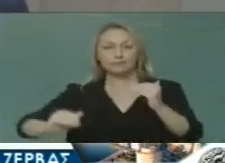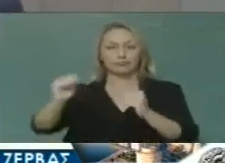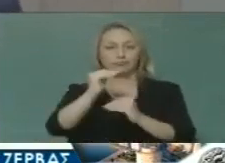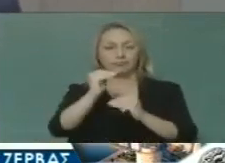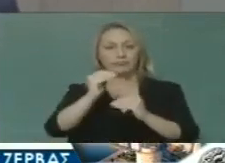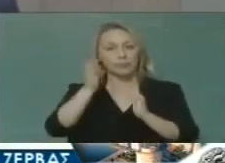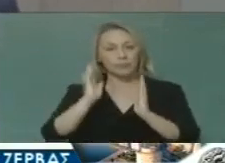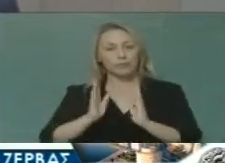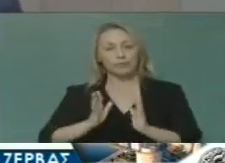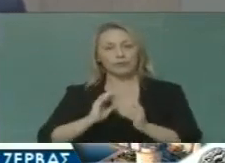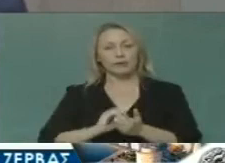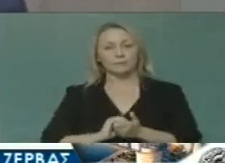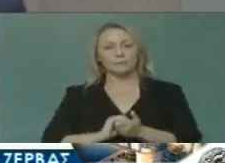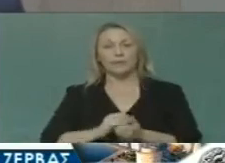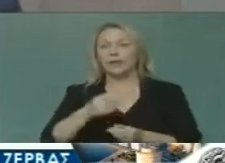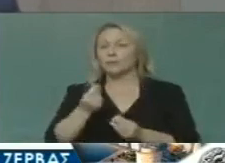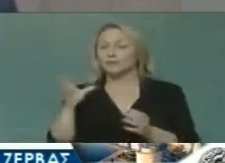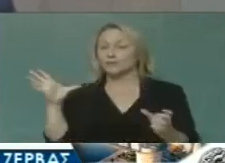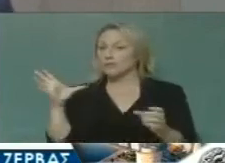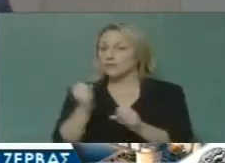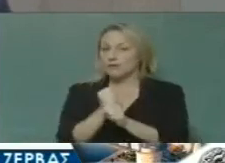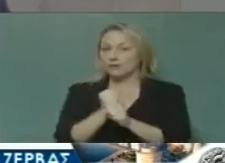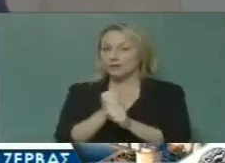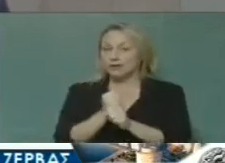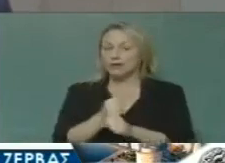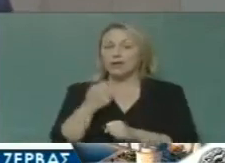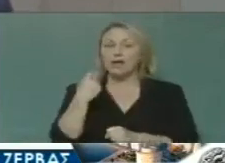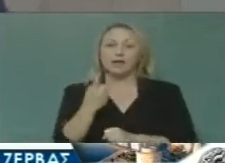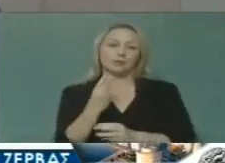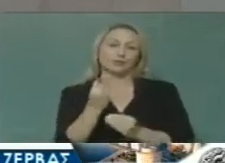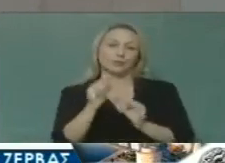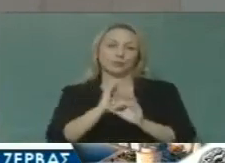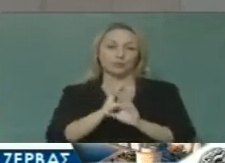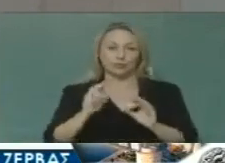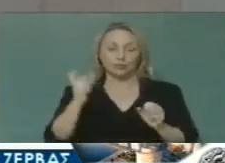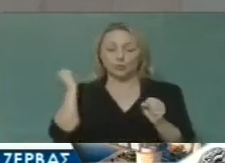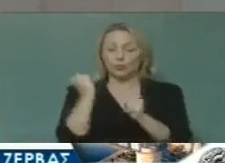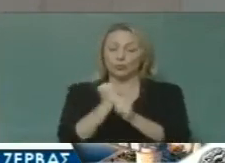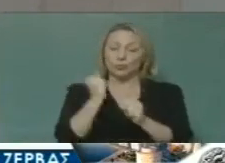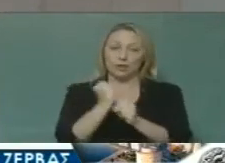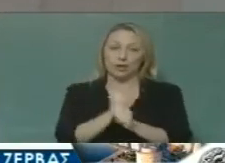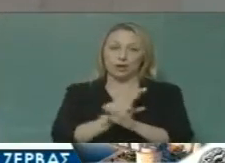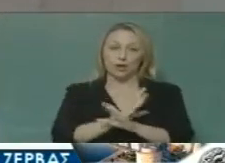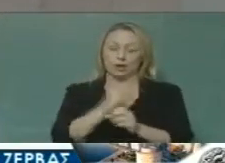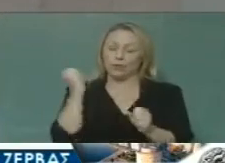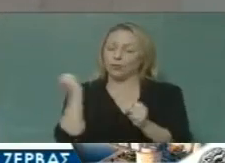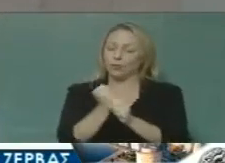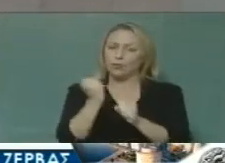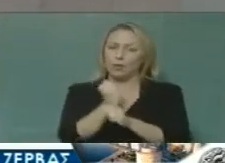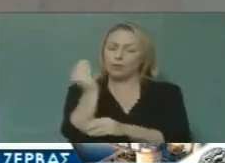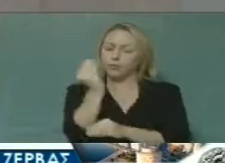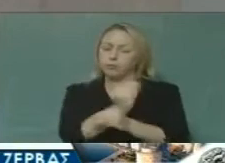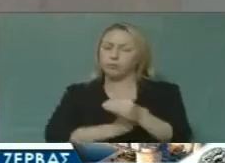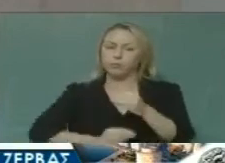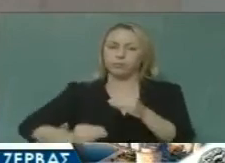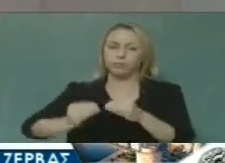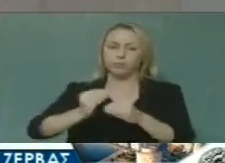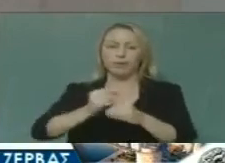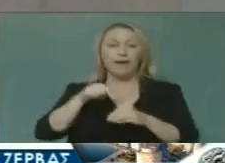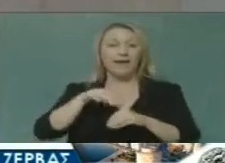τίπεδο. Για να το καταφέρουμε υπάρχει μόνο μια λύση. Δουλειά. Πολύ δουλειά. Χρειάζονται